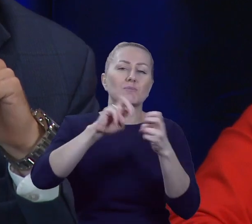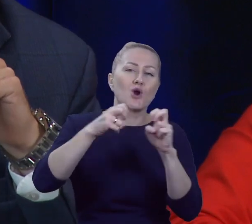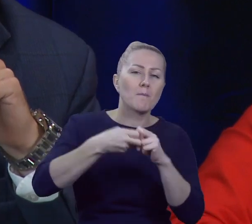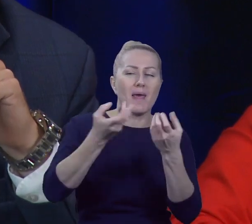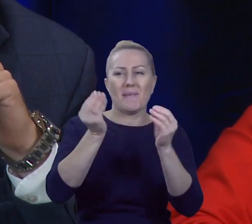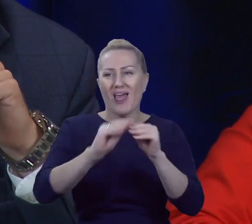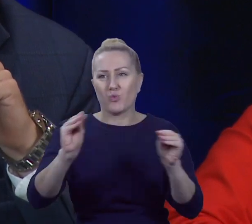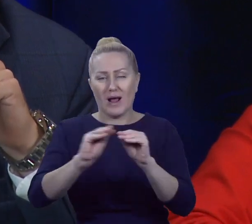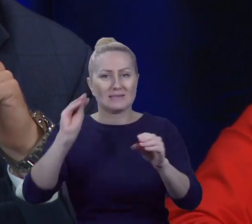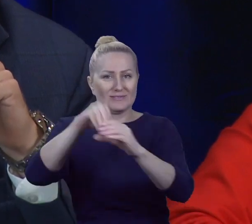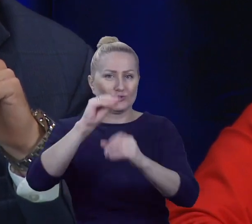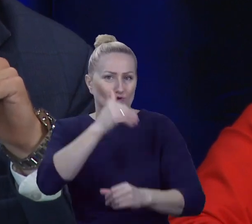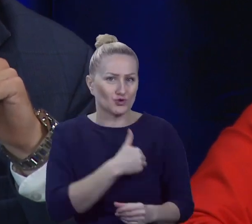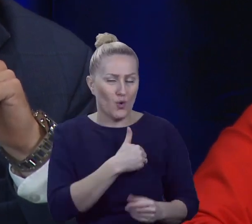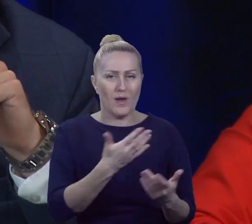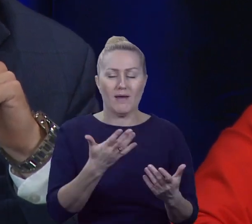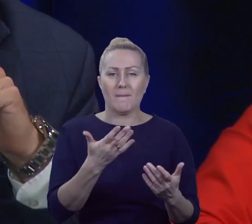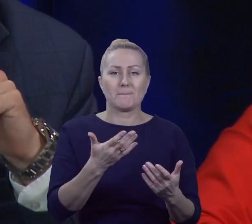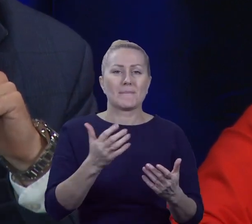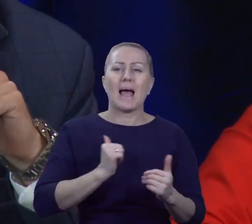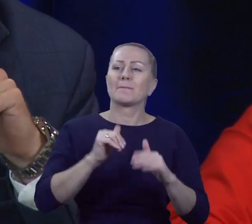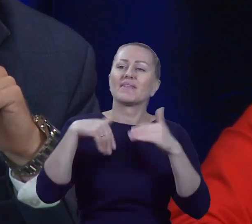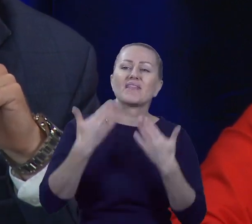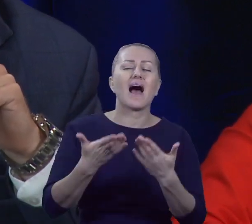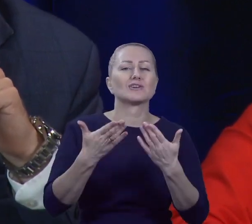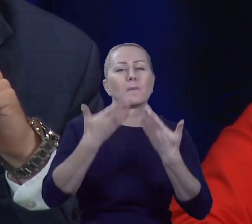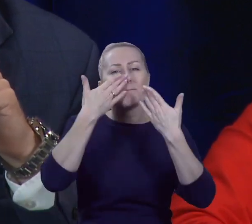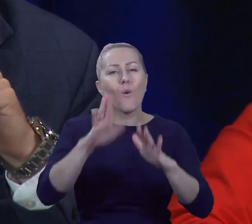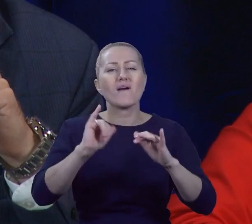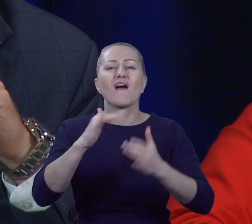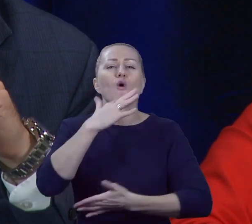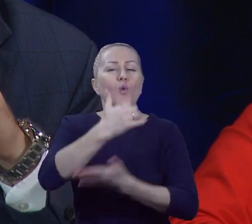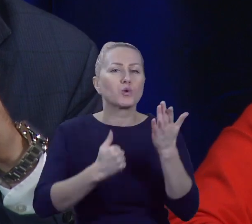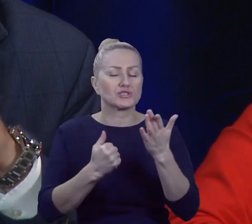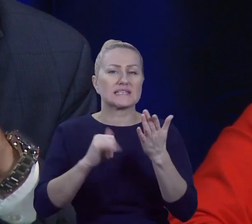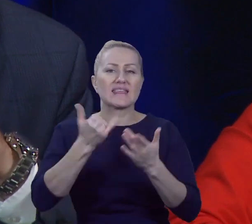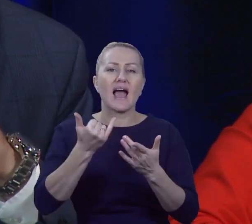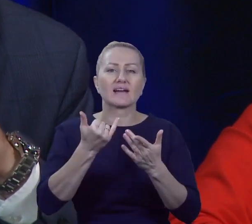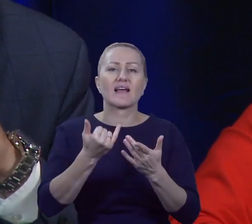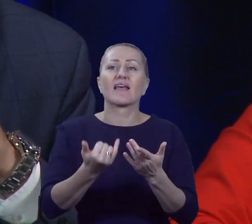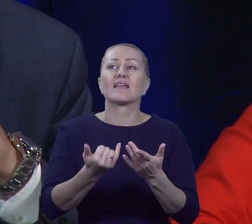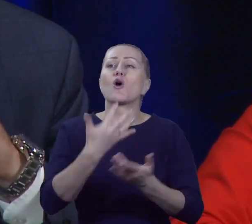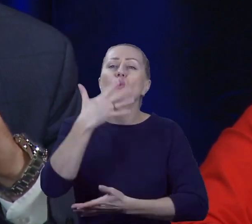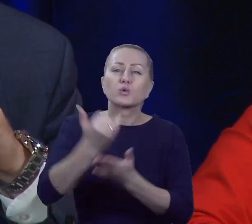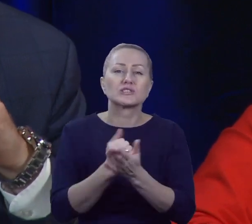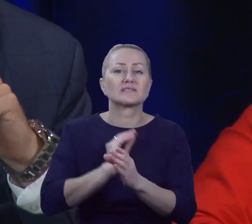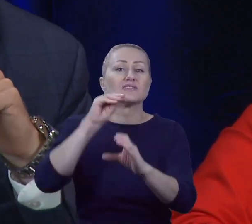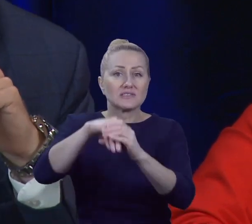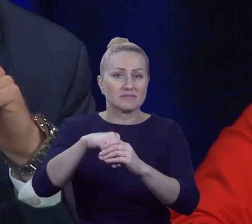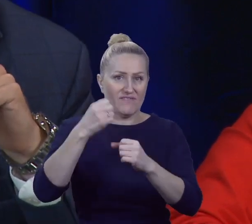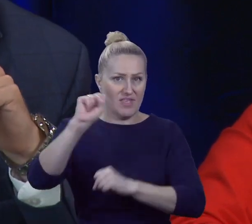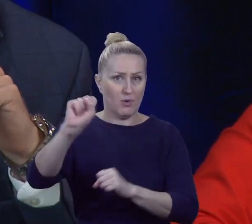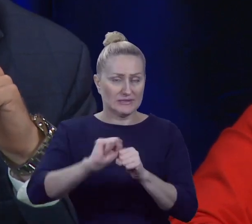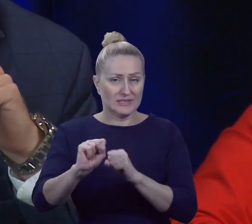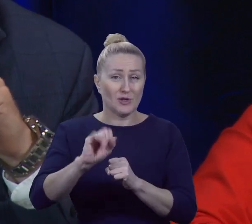szkołach, żeby nauczyć korzystania właśnie z tego, co ta demokracja daje. Bo może tak jest, bo przecież